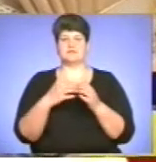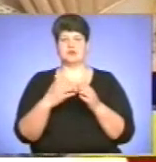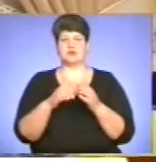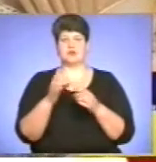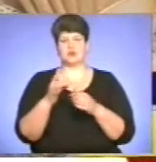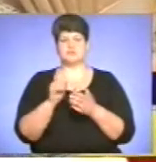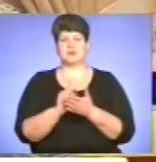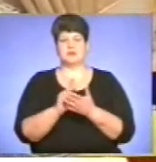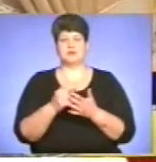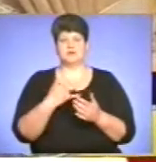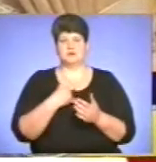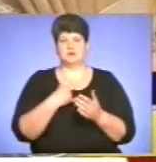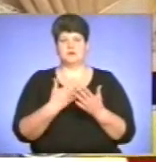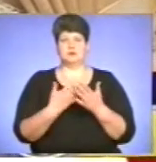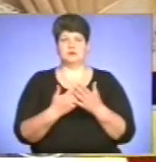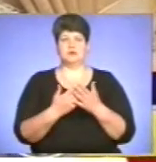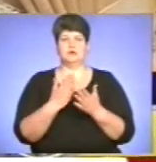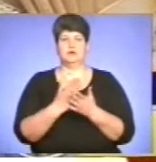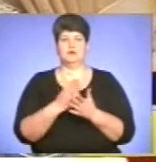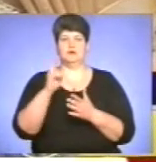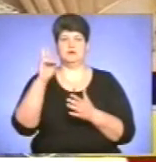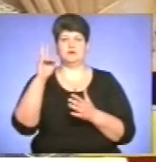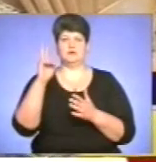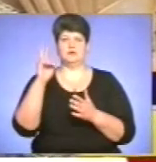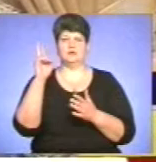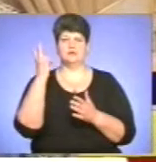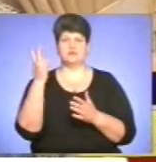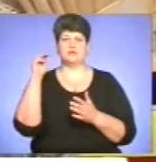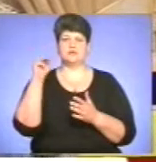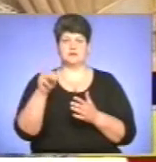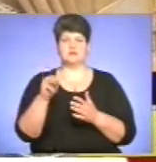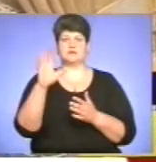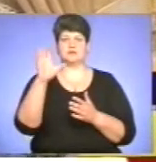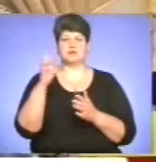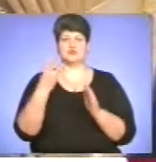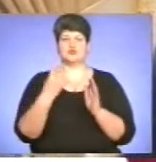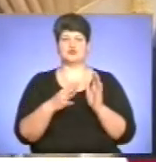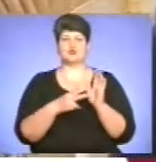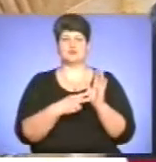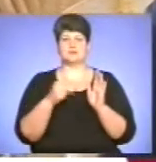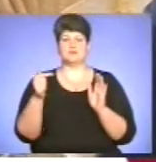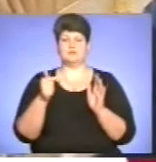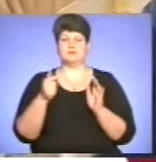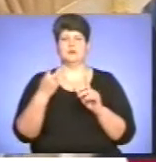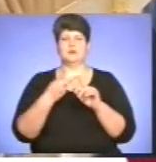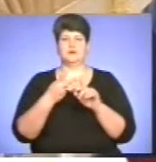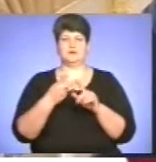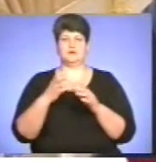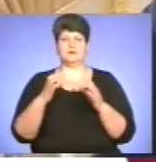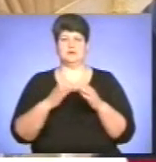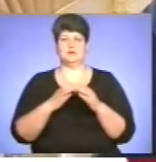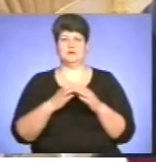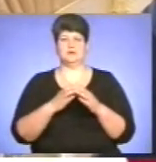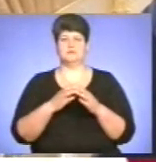у нас становить 2547 гривень, друга група